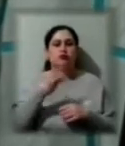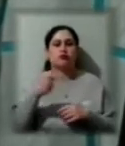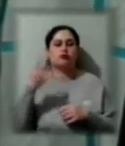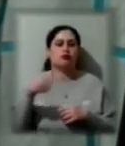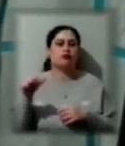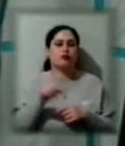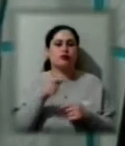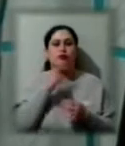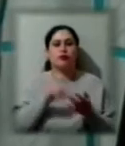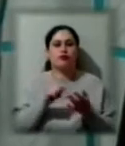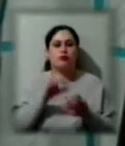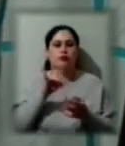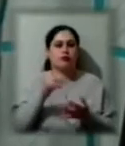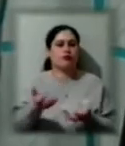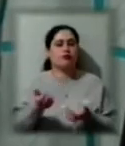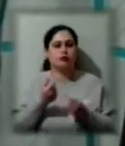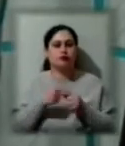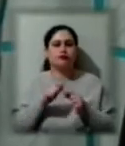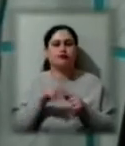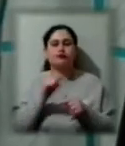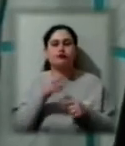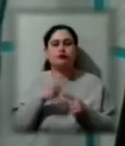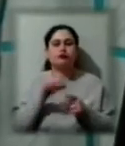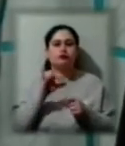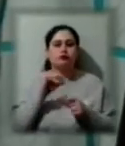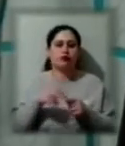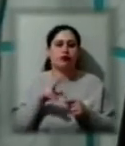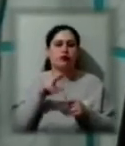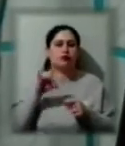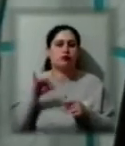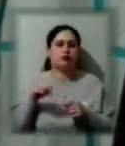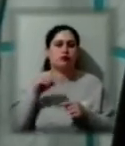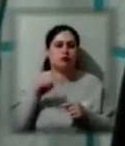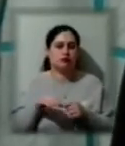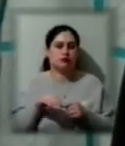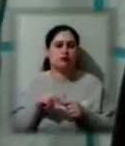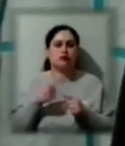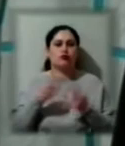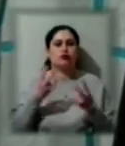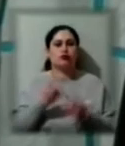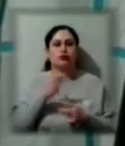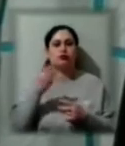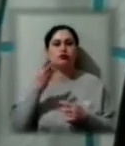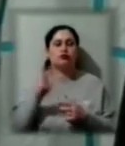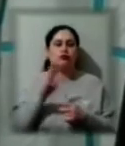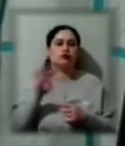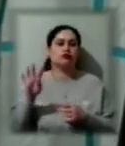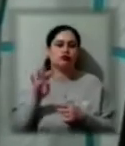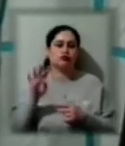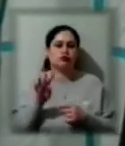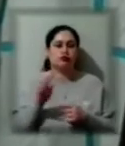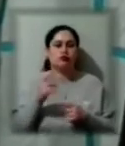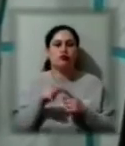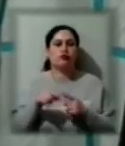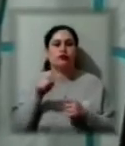біоматеріалу. В той час, як для стандартного ПЛР, обладнання потребує 3-4 години. В цей